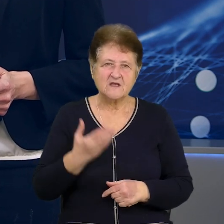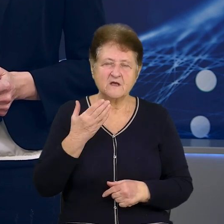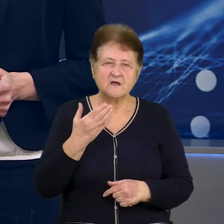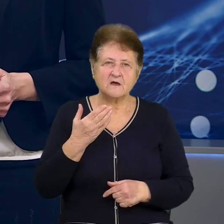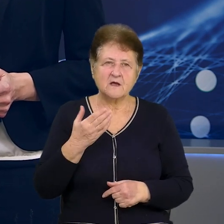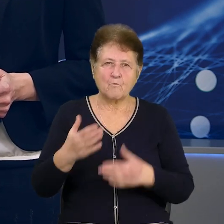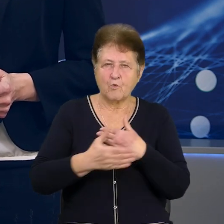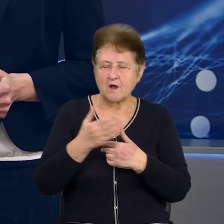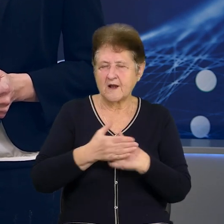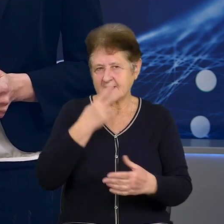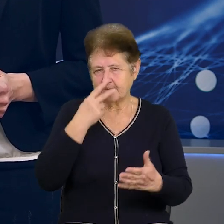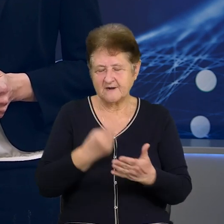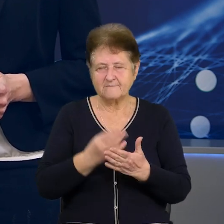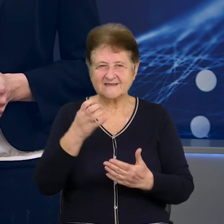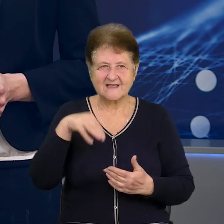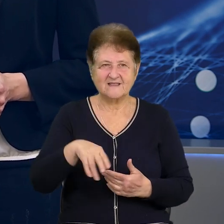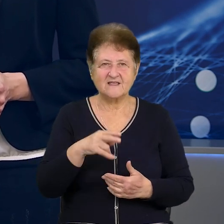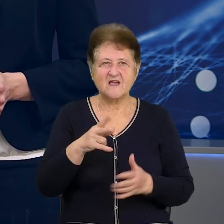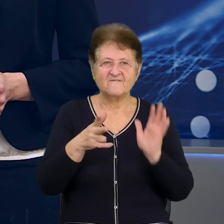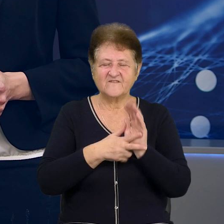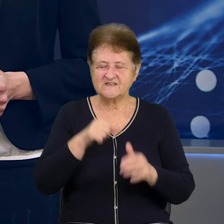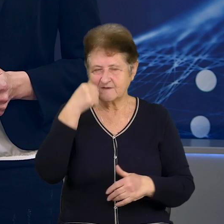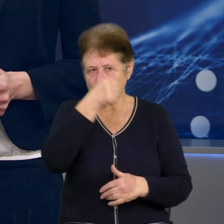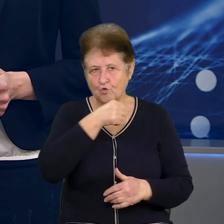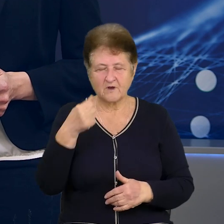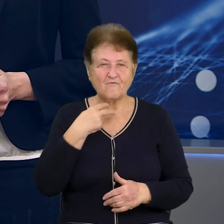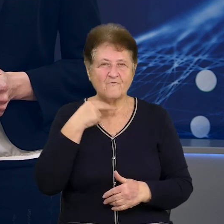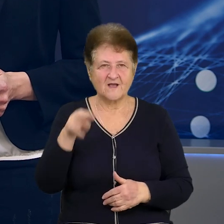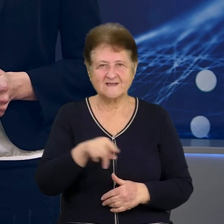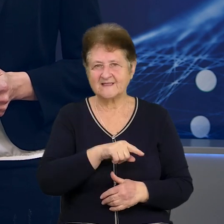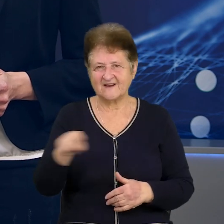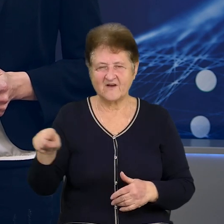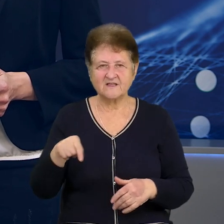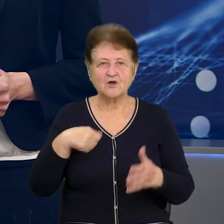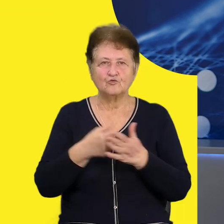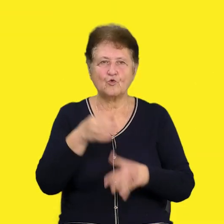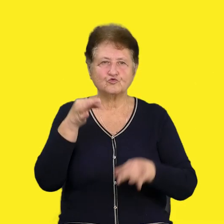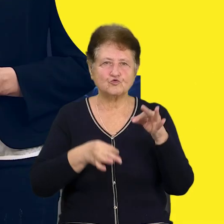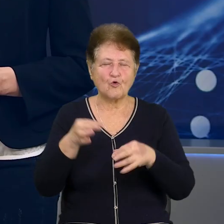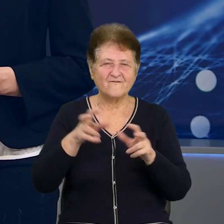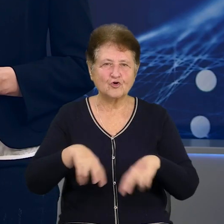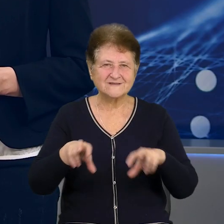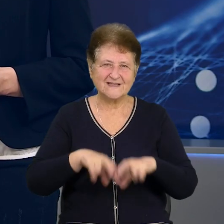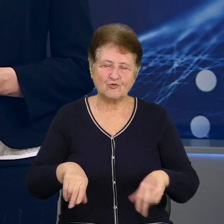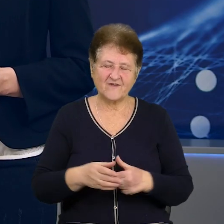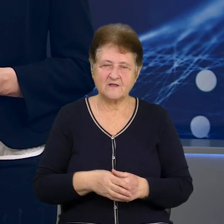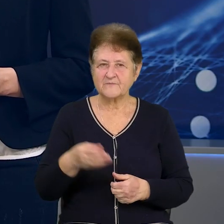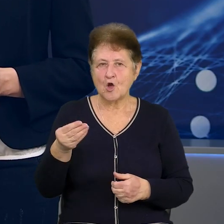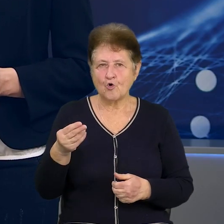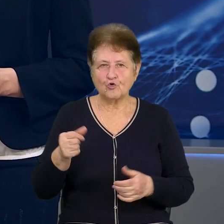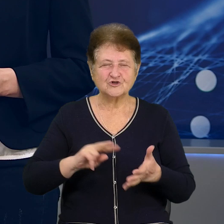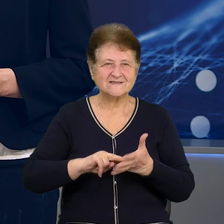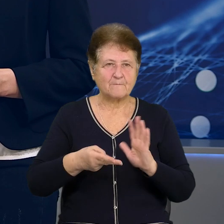Максимальне покарання передбачене статтею – 8 років ув'язнення. Триває досудове розслідування. Гроші,